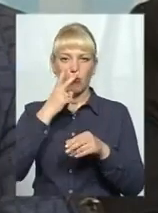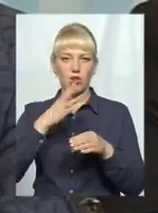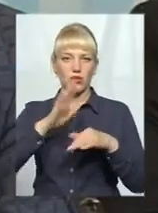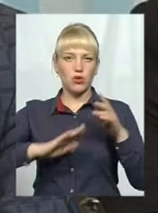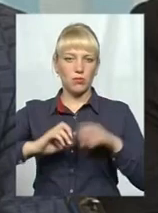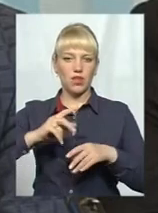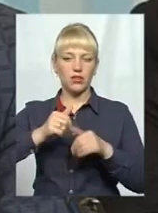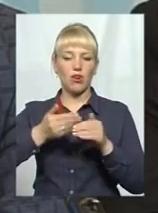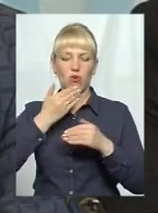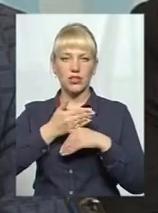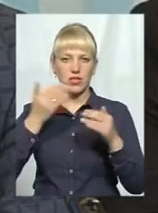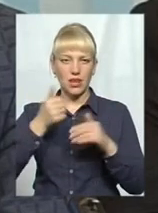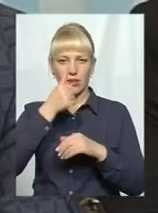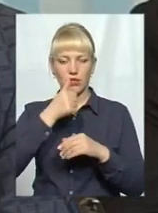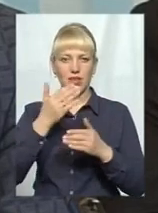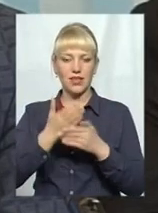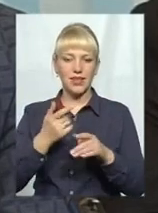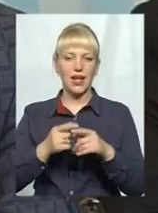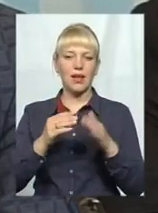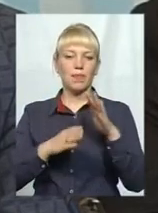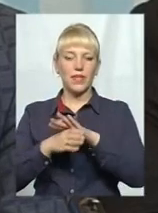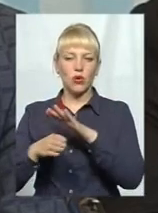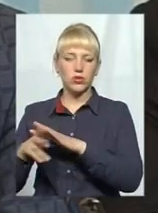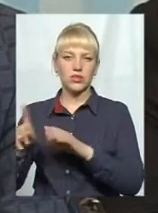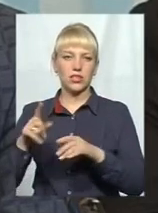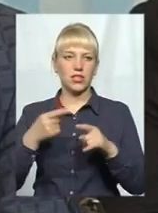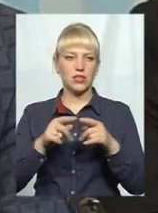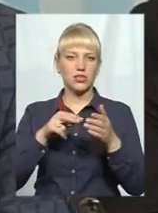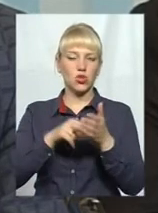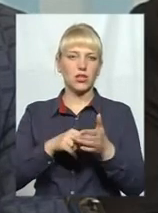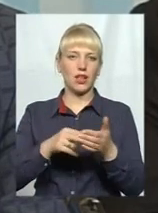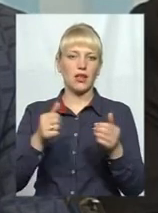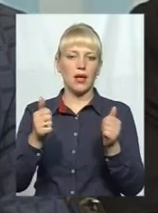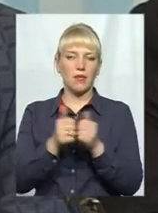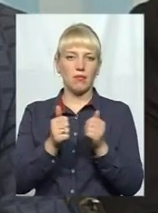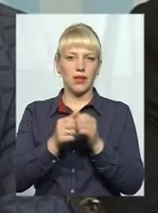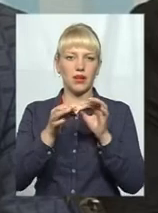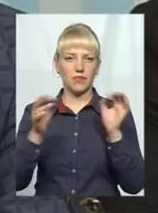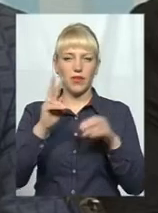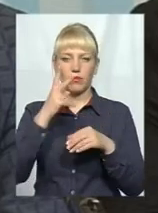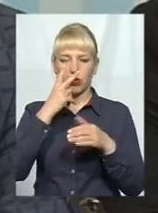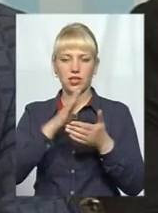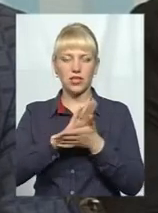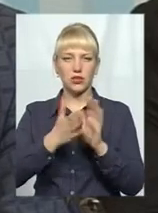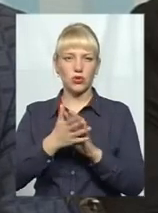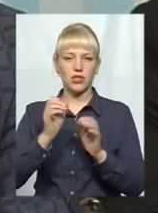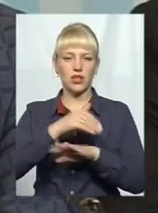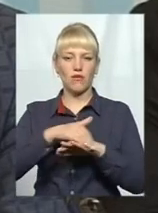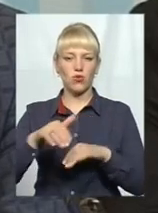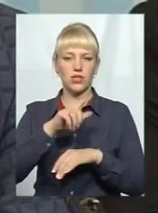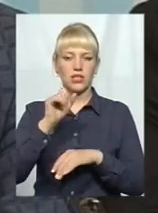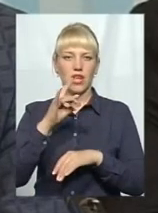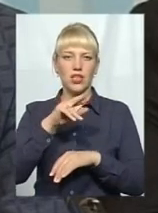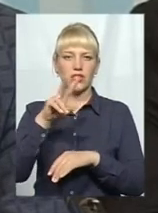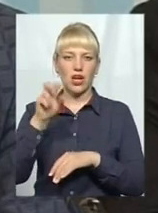останніх місяців, є кіоски, які і біля мереж близько стоять, деякі на мережах є, як показала ситуація на вулиці Зарічанській, коли прийшлося в авральному режимі